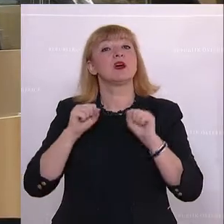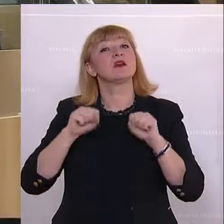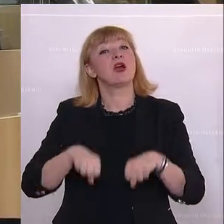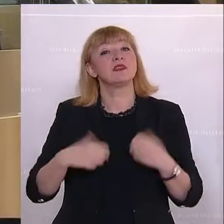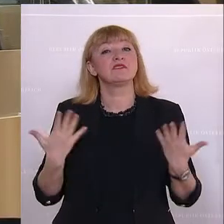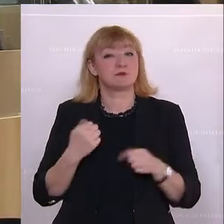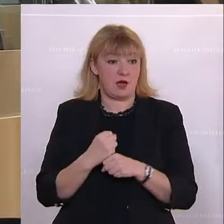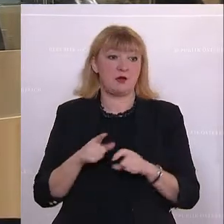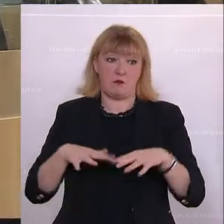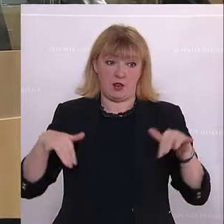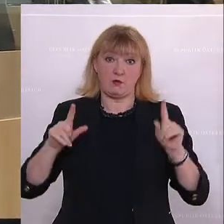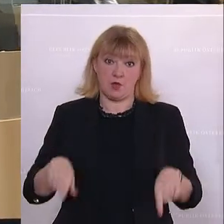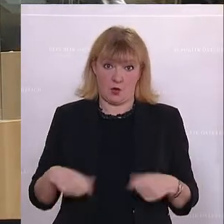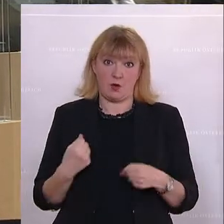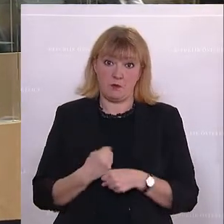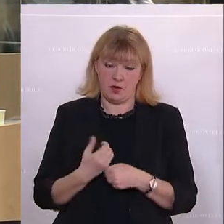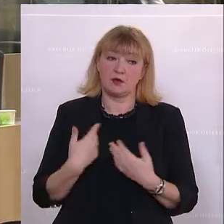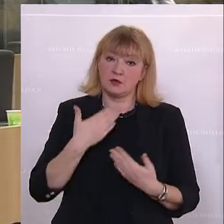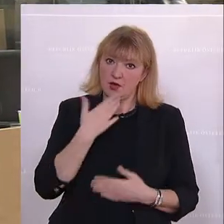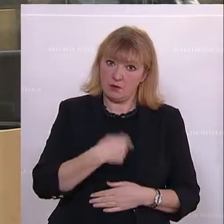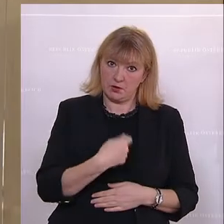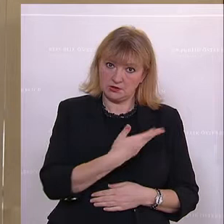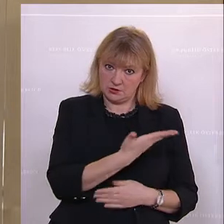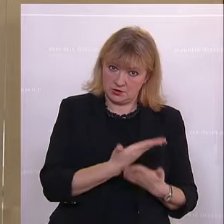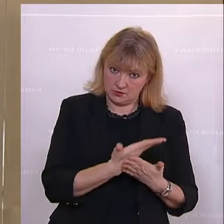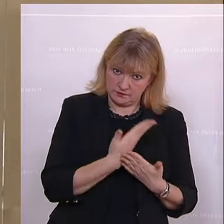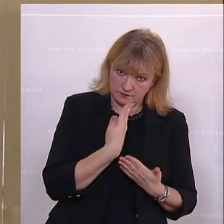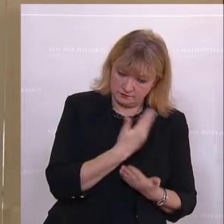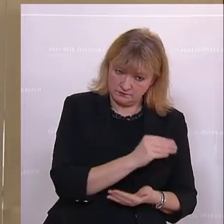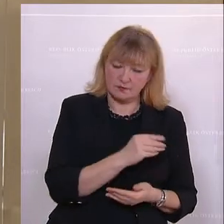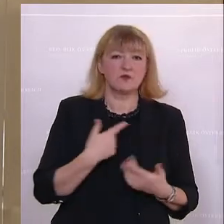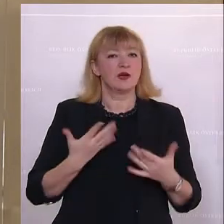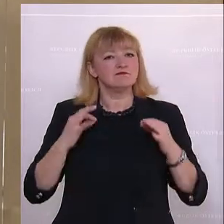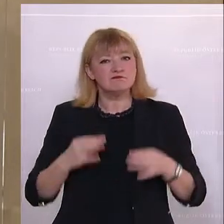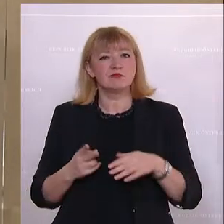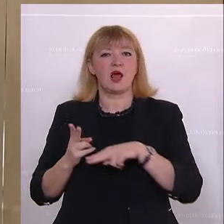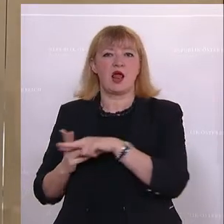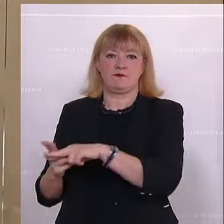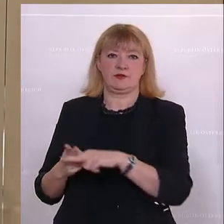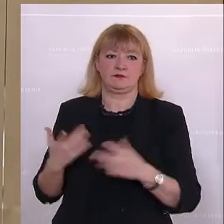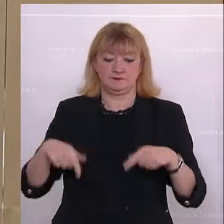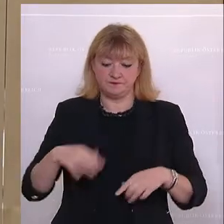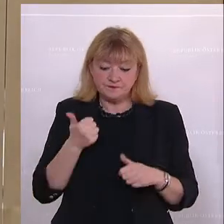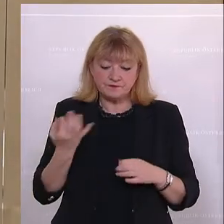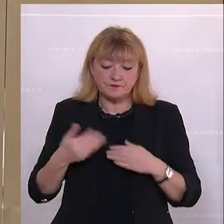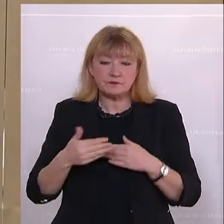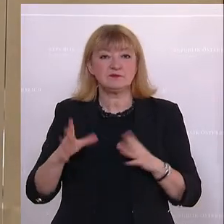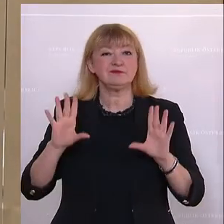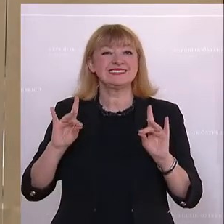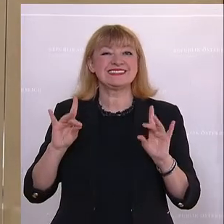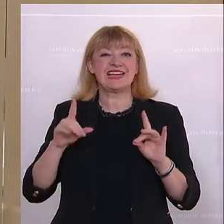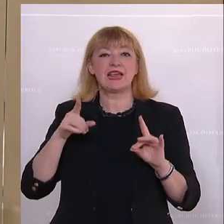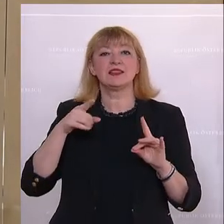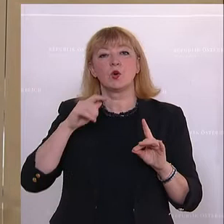Parlament, dafür darf ich dem Präsidenten auch herzlich danken, dass wir auch konkret helfen. In diesen Tagen sind wieder zehn russische,